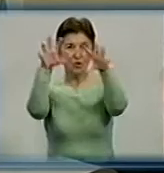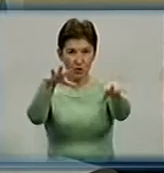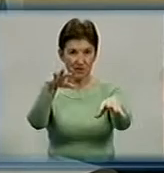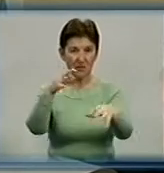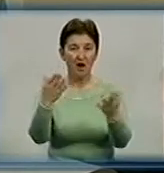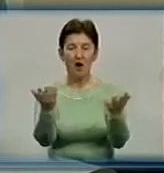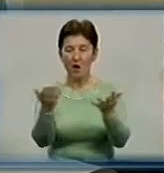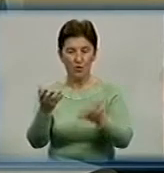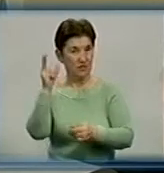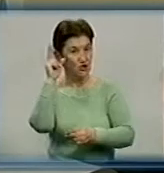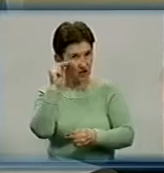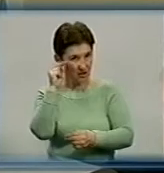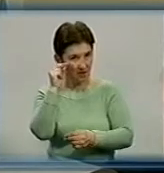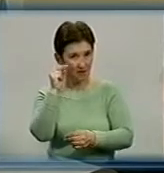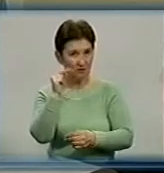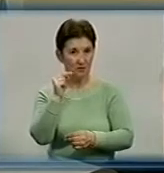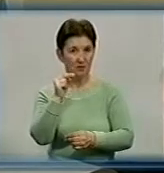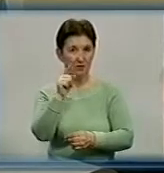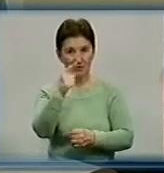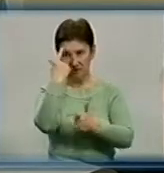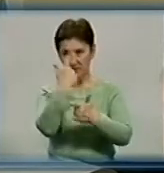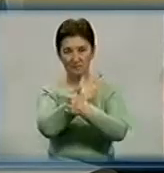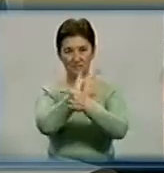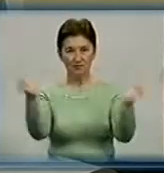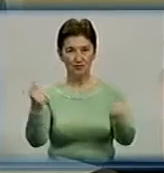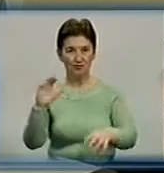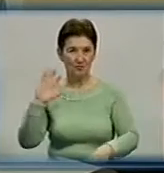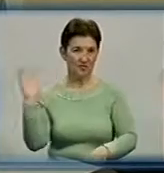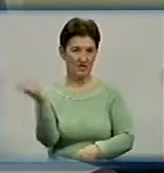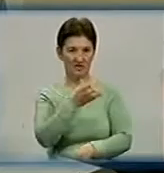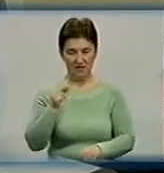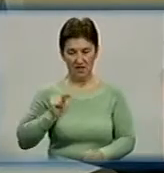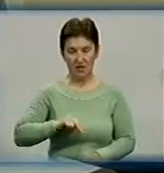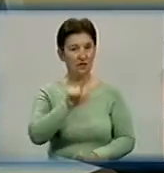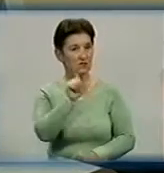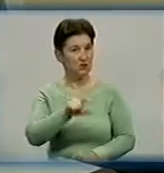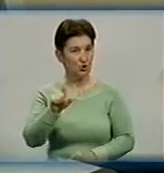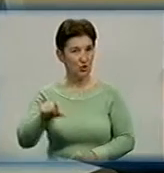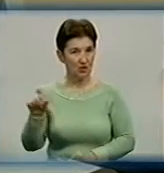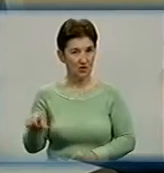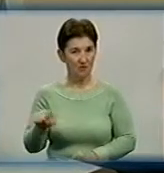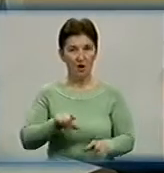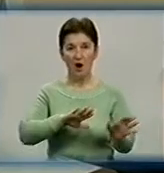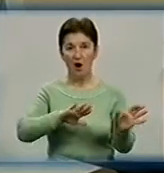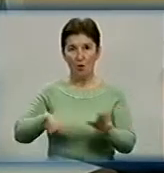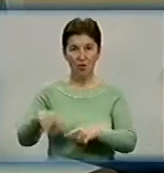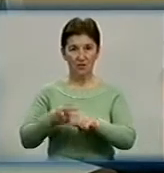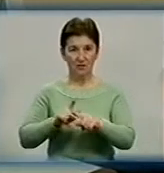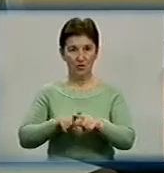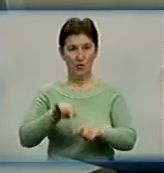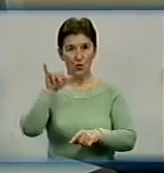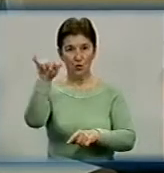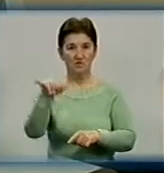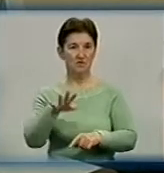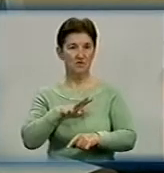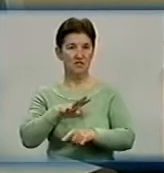Отрабували, поставили в курс всіх сотрудників. Після чого у в'язненого було з